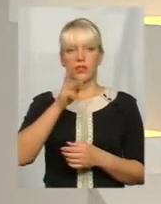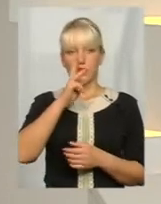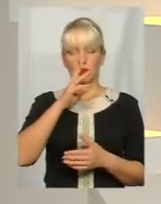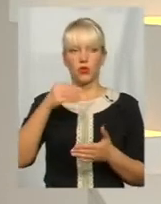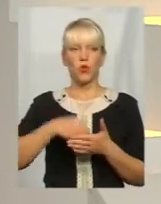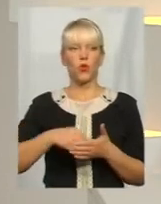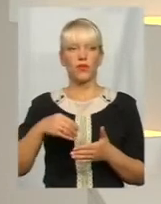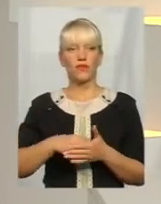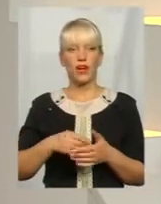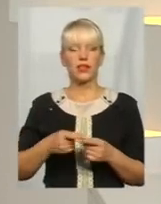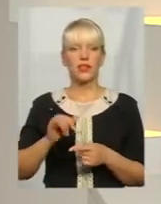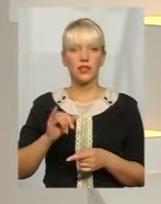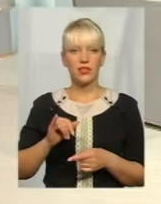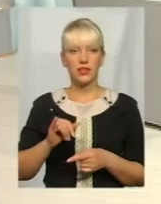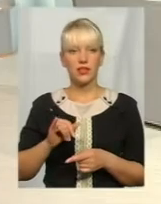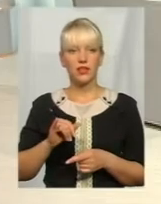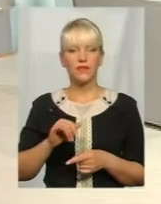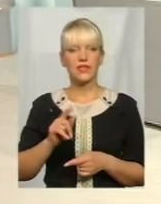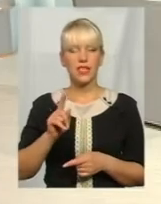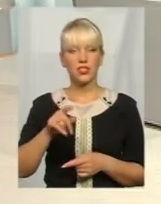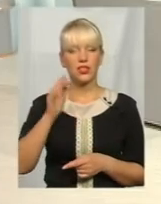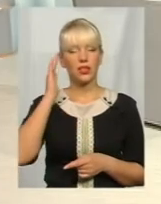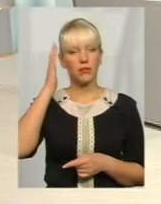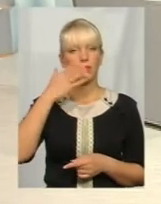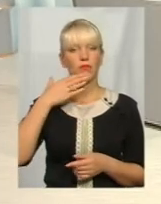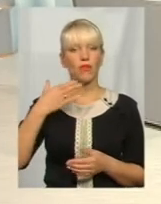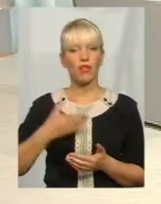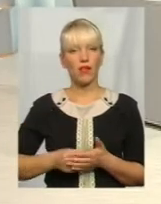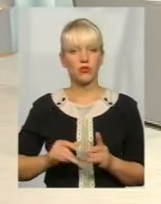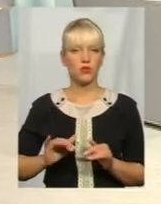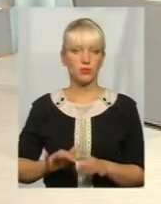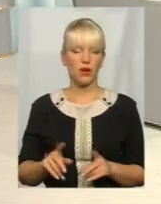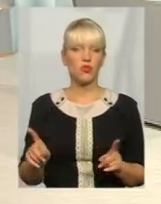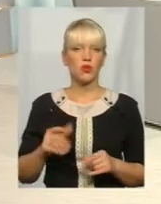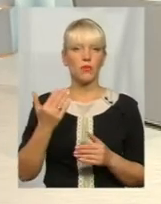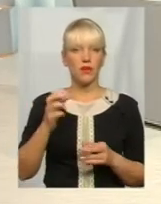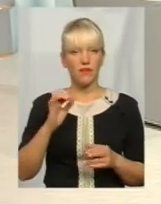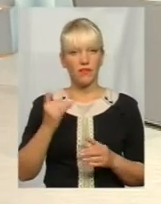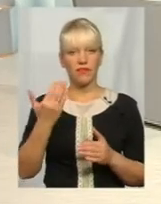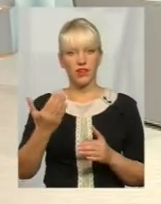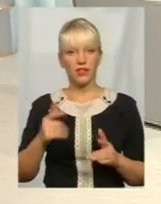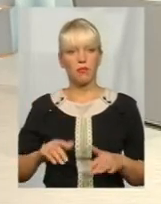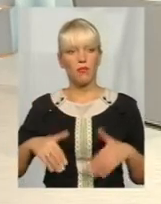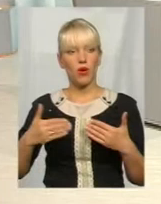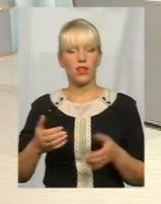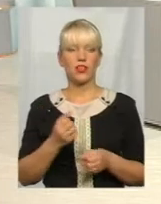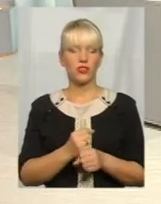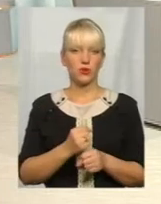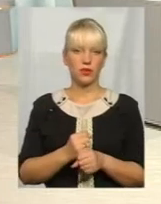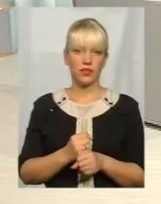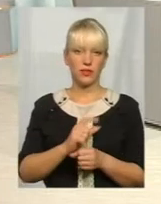конвертах, і все ж таки мріють про власну справу? Що б ви їм порадили зараз зробити? Пане Володимир.